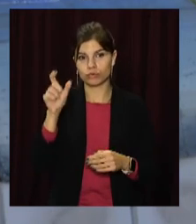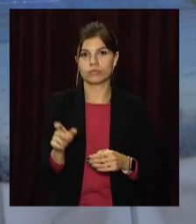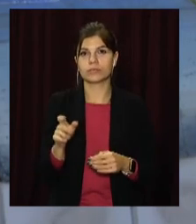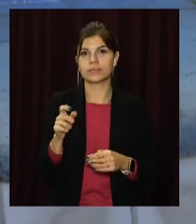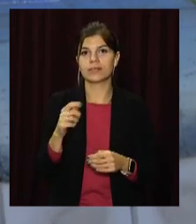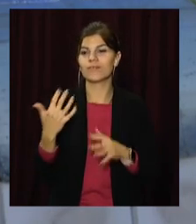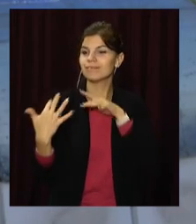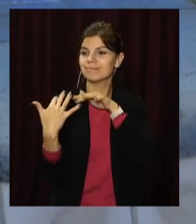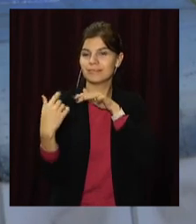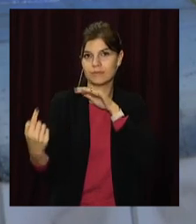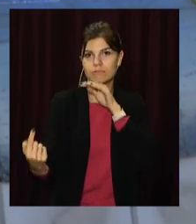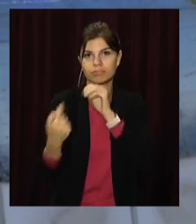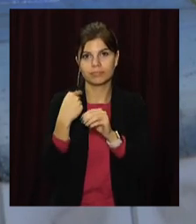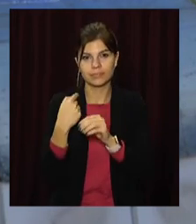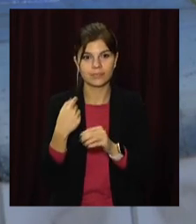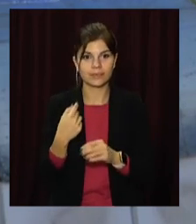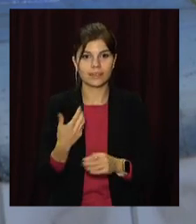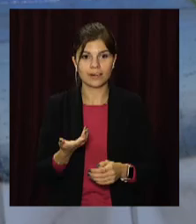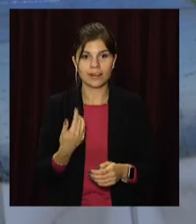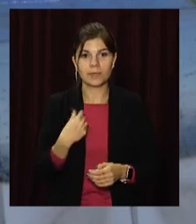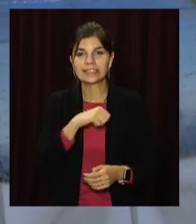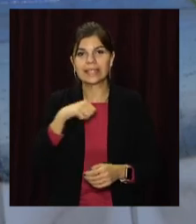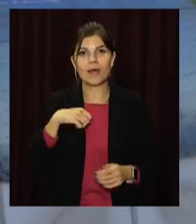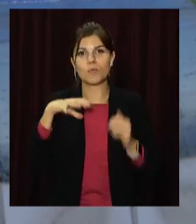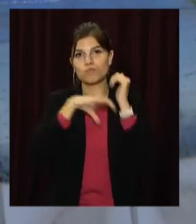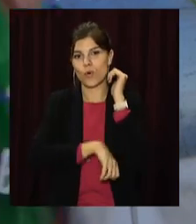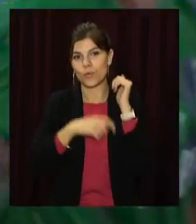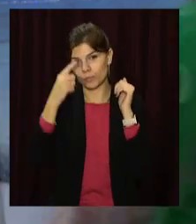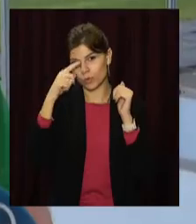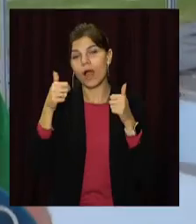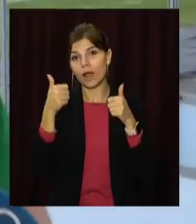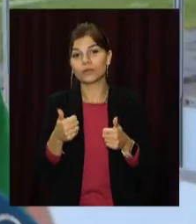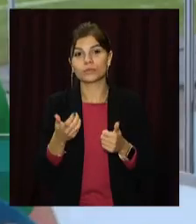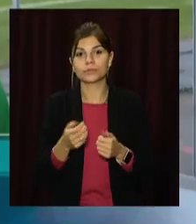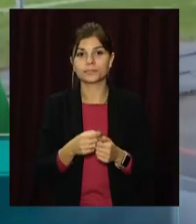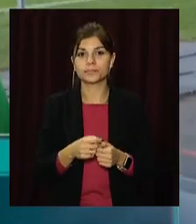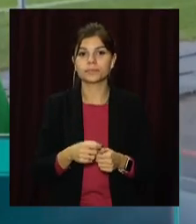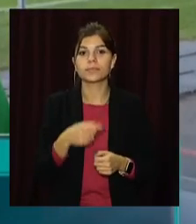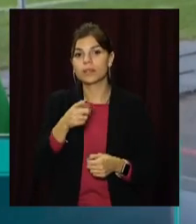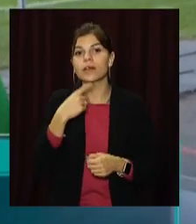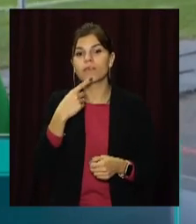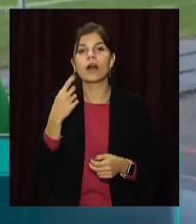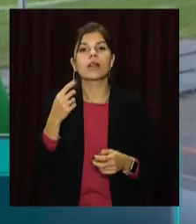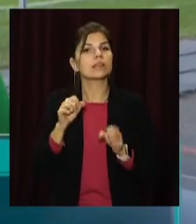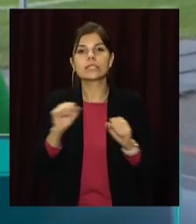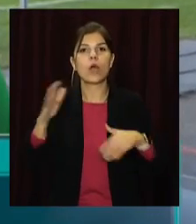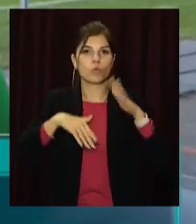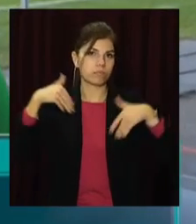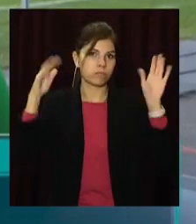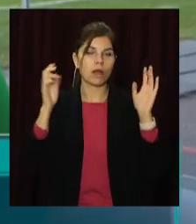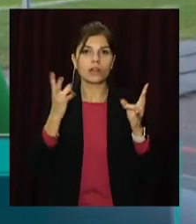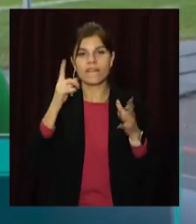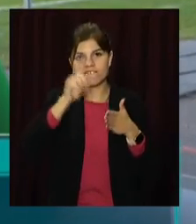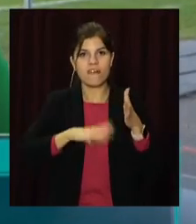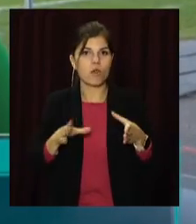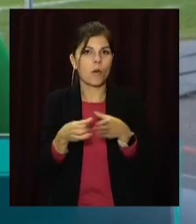валідольну консовку сами себе придумали. Ну, хорошо, що виставили. Нельзя пускать руки, треба верити в команду, треба бути одним колективом в